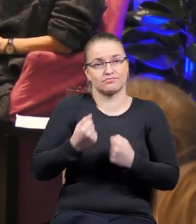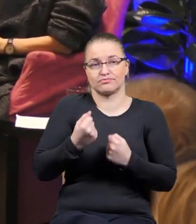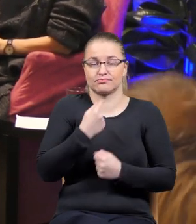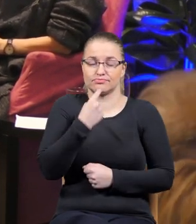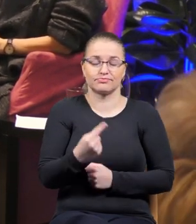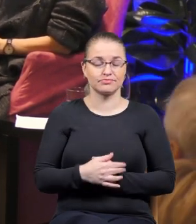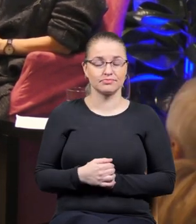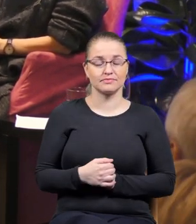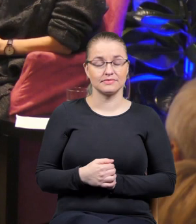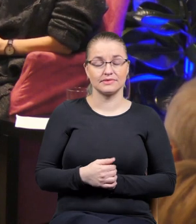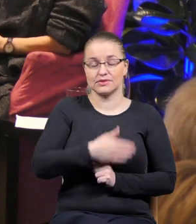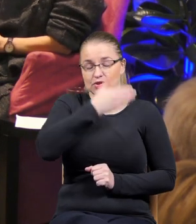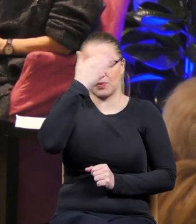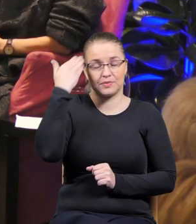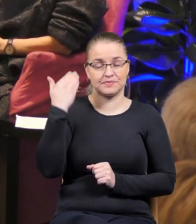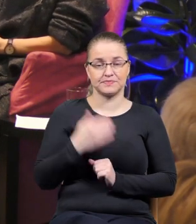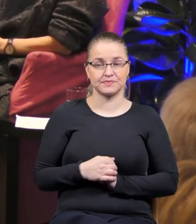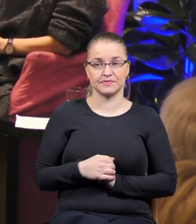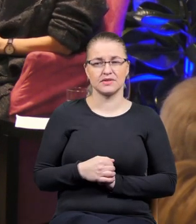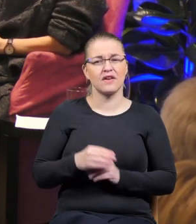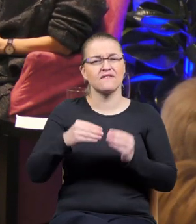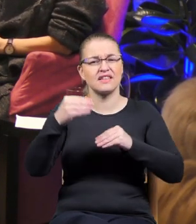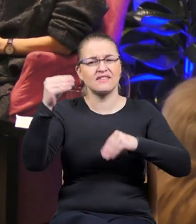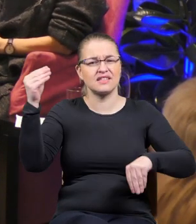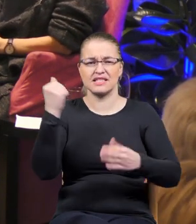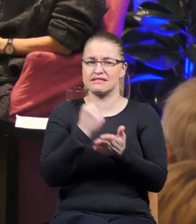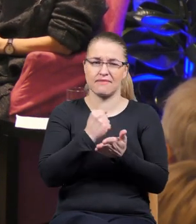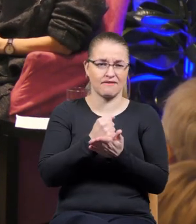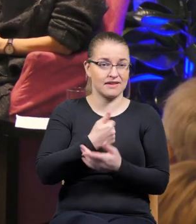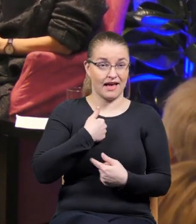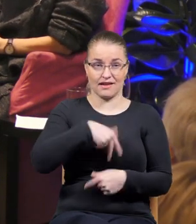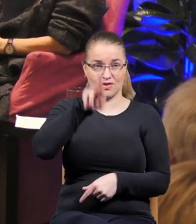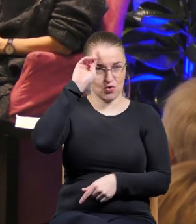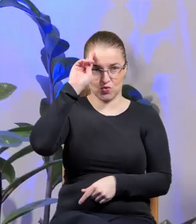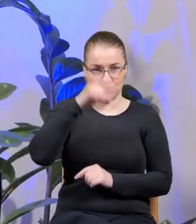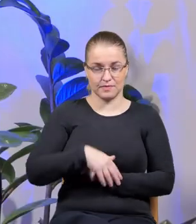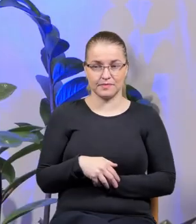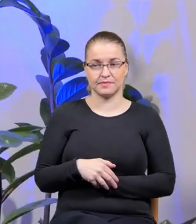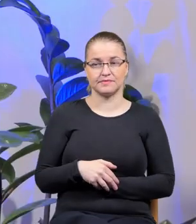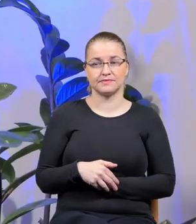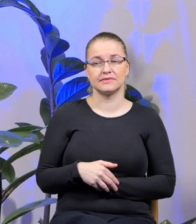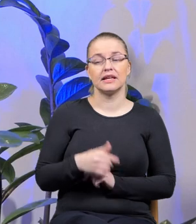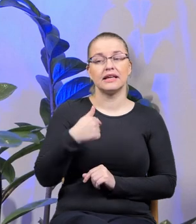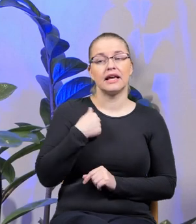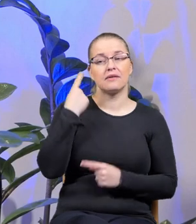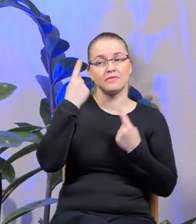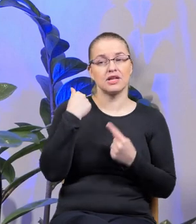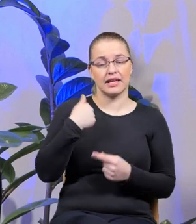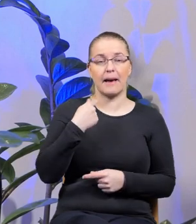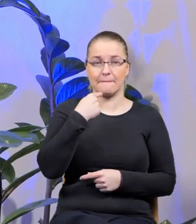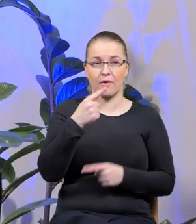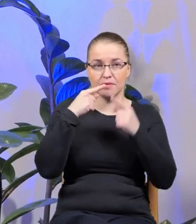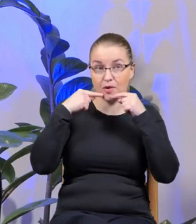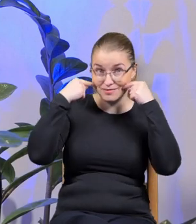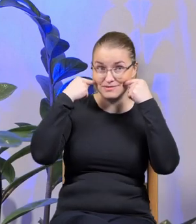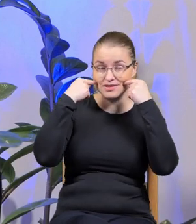ku pokrzepieniu serc, ale po prostu coraz więcej rzeczy nie rozumiem. Ja myślę, że coś optymistycznego powiem, mówiąc, że